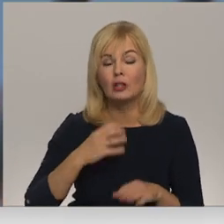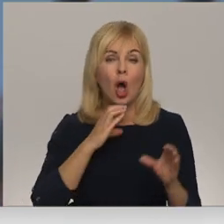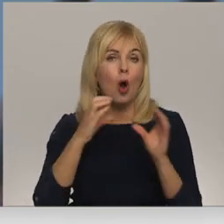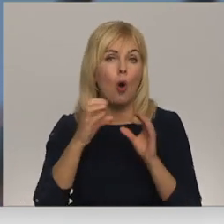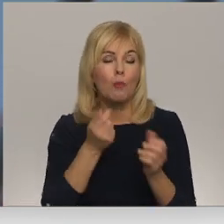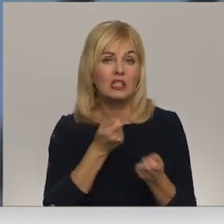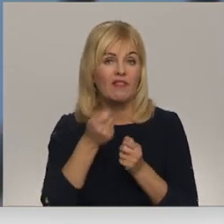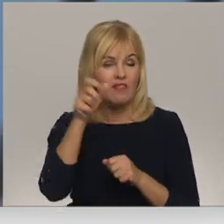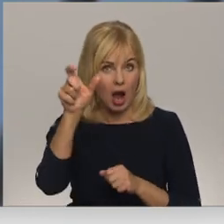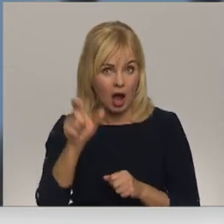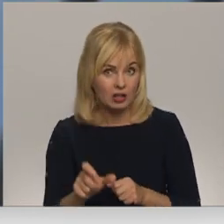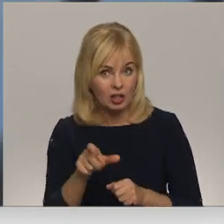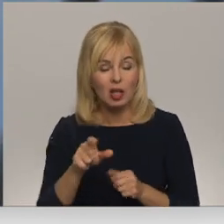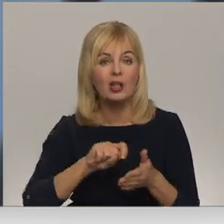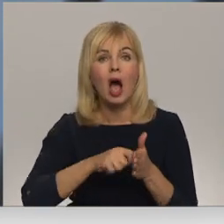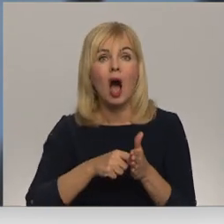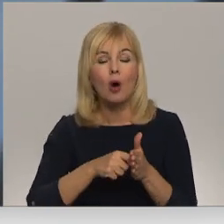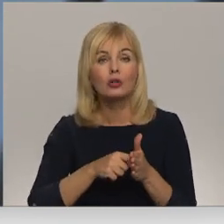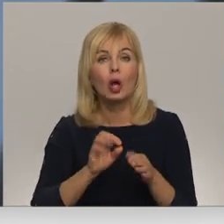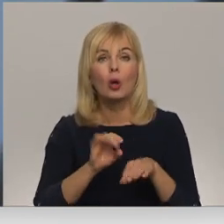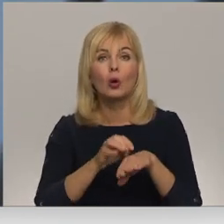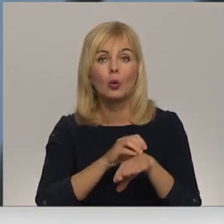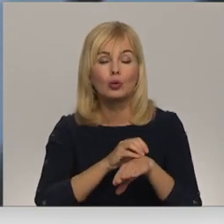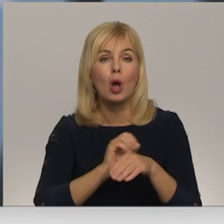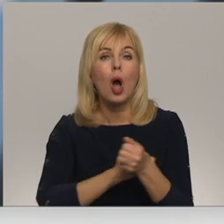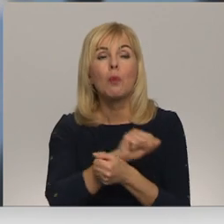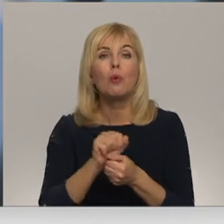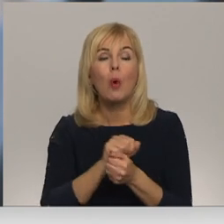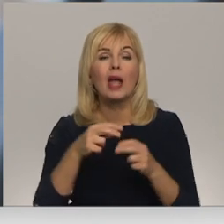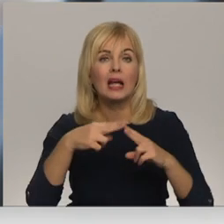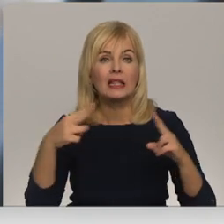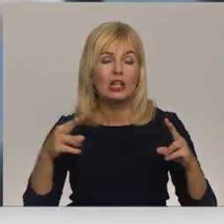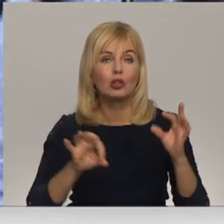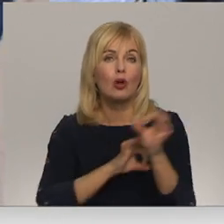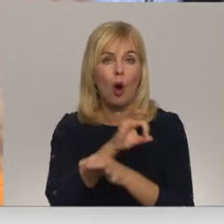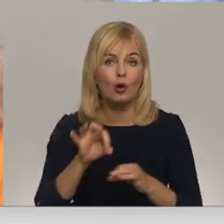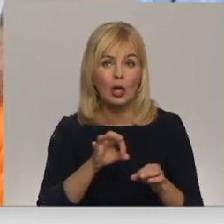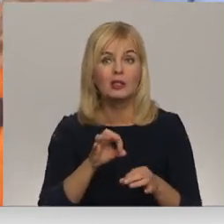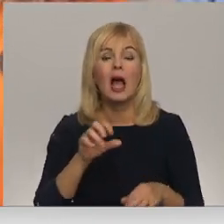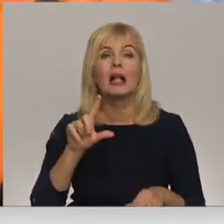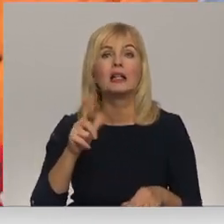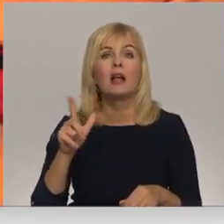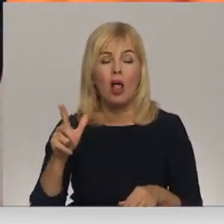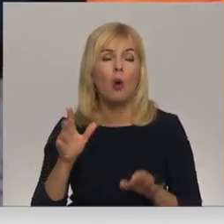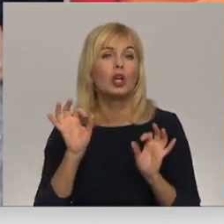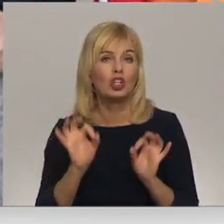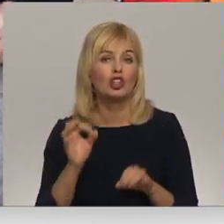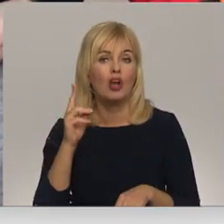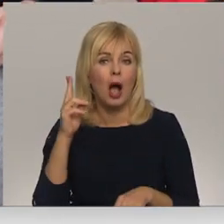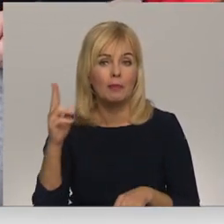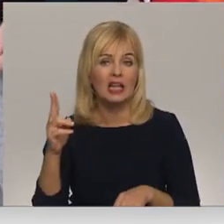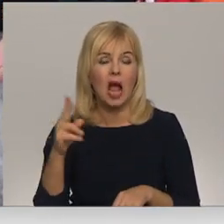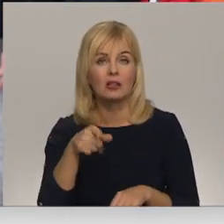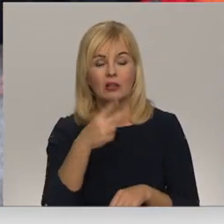vadītājs Arturs Robešnieks atslēgas rūsē un bojā tilta konstrukcija. To apliecin arī Laura un Lindas atslēga. Jā, šeit